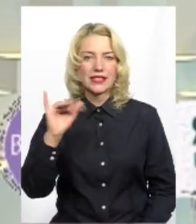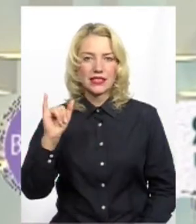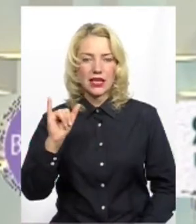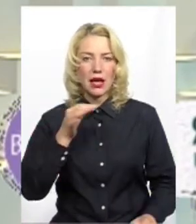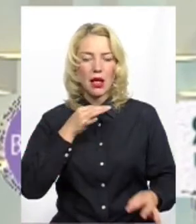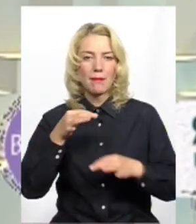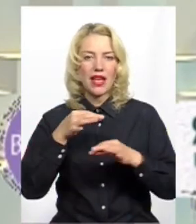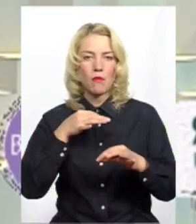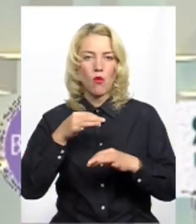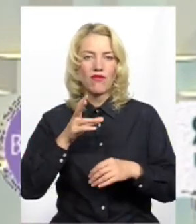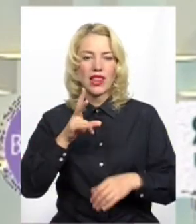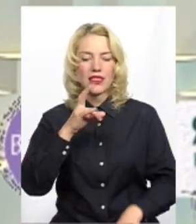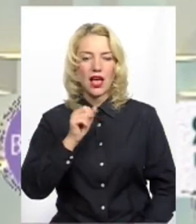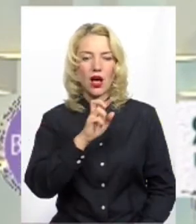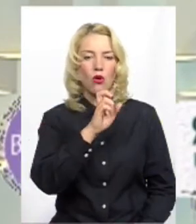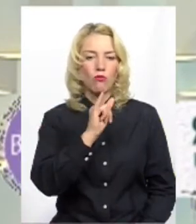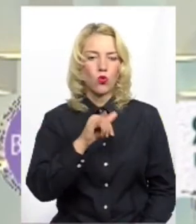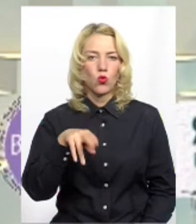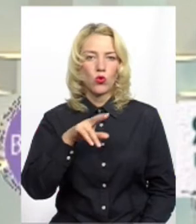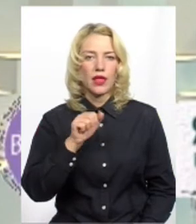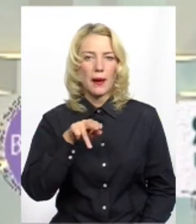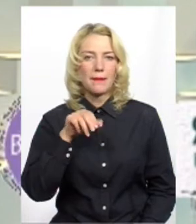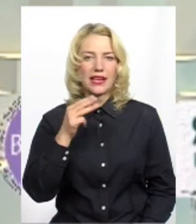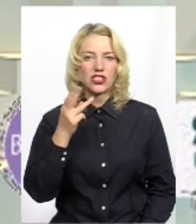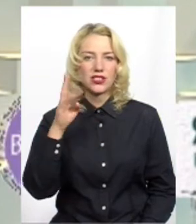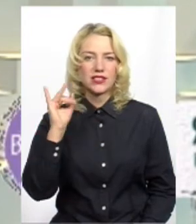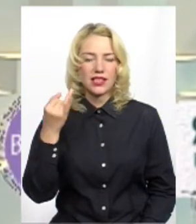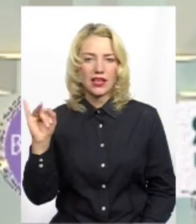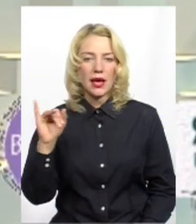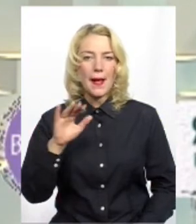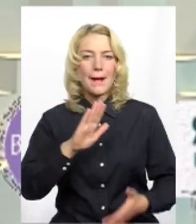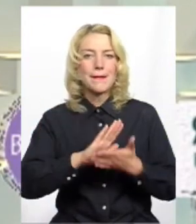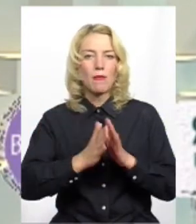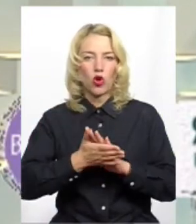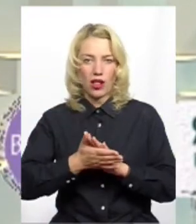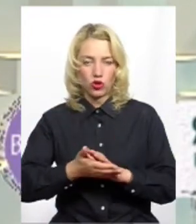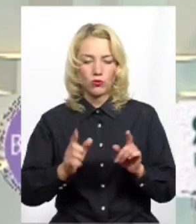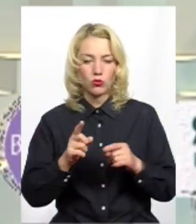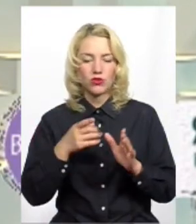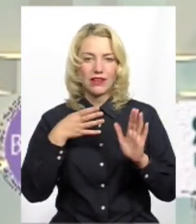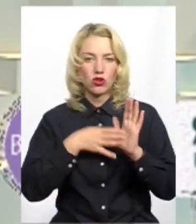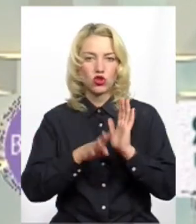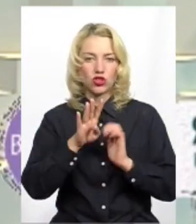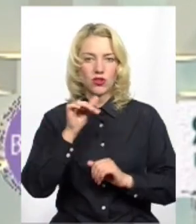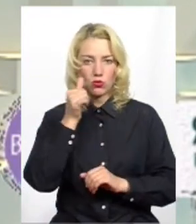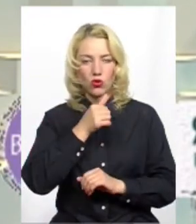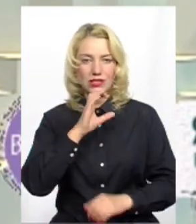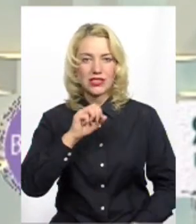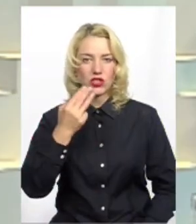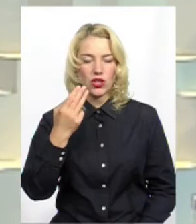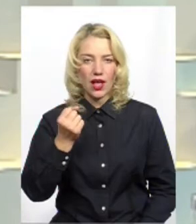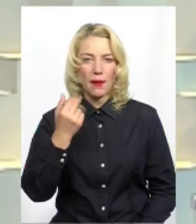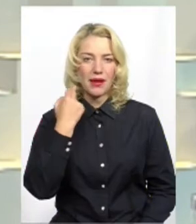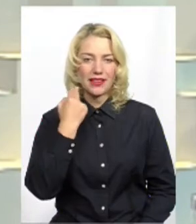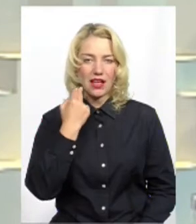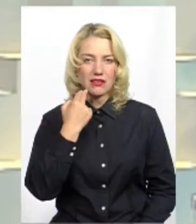Будапештський меморандум. Оскільки в 94-му році Сполучені Штати і